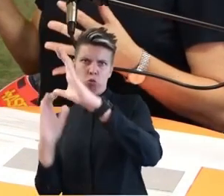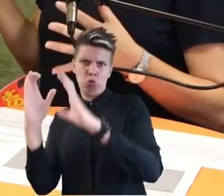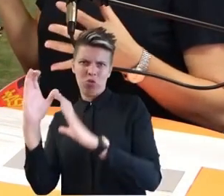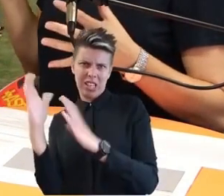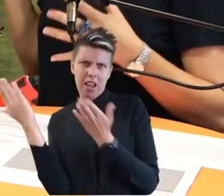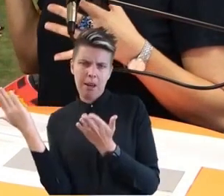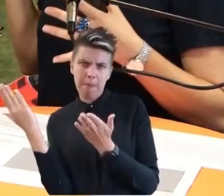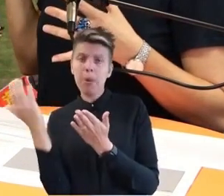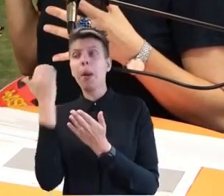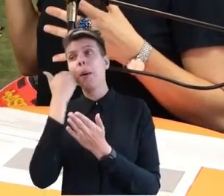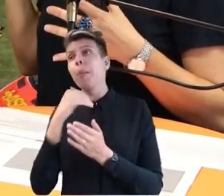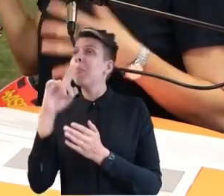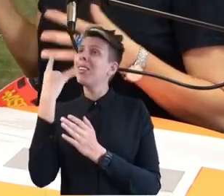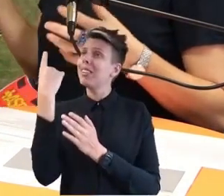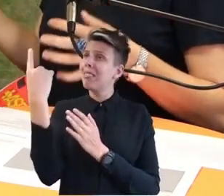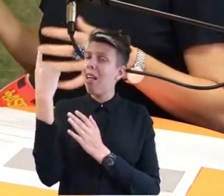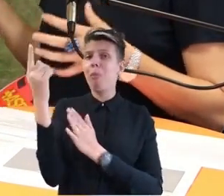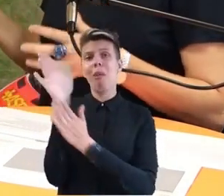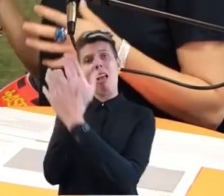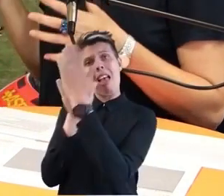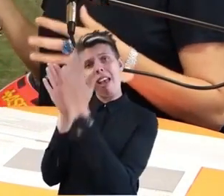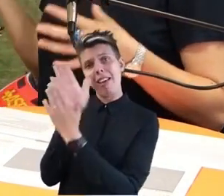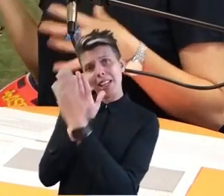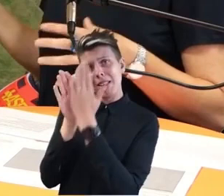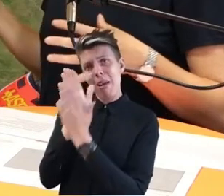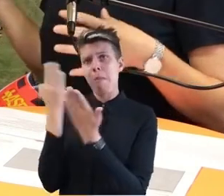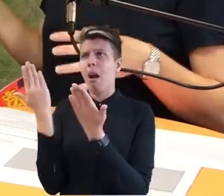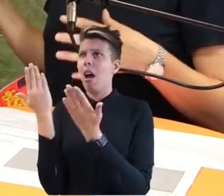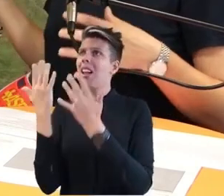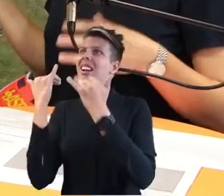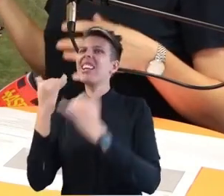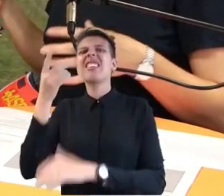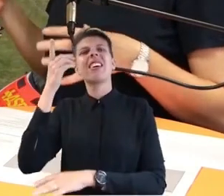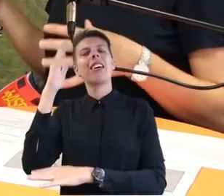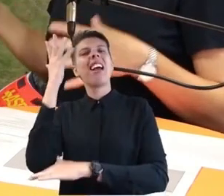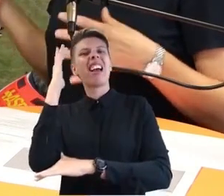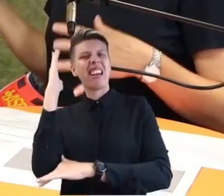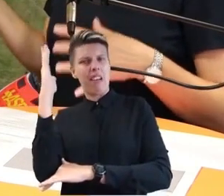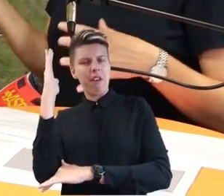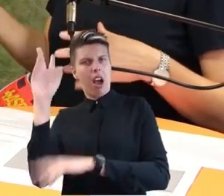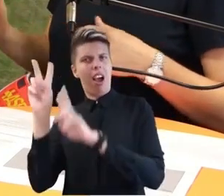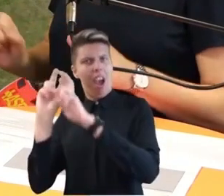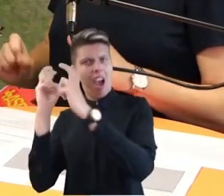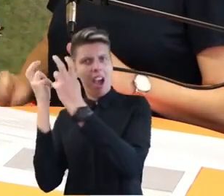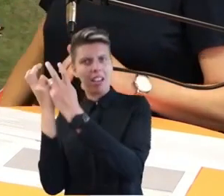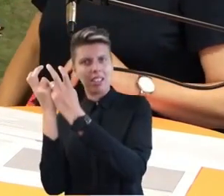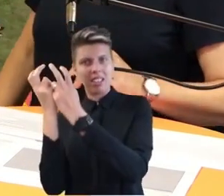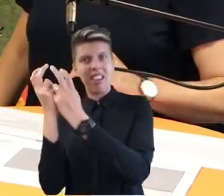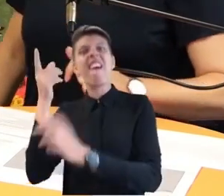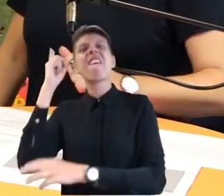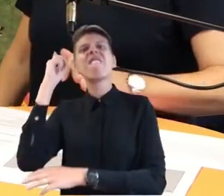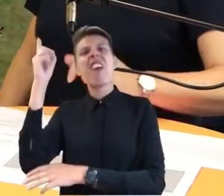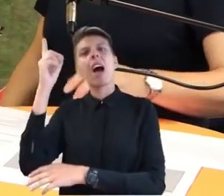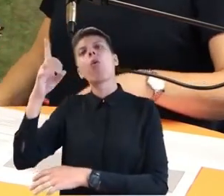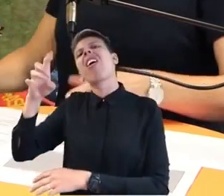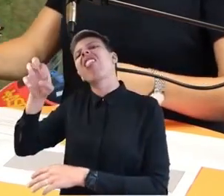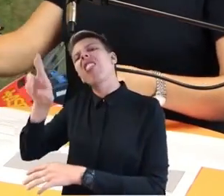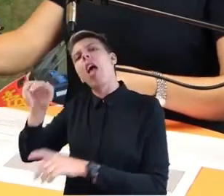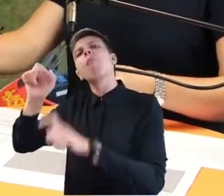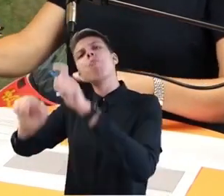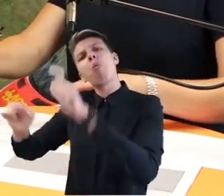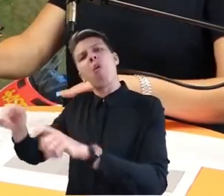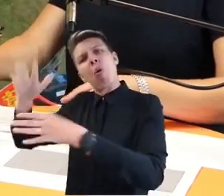Erzähl doch mal, was ist alles Aufgabe des Referates Warnung der Bevölkerung? Ja,